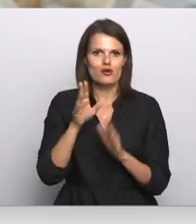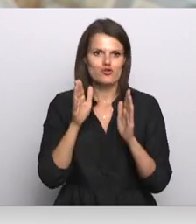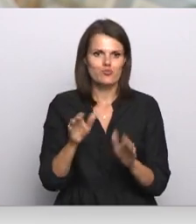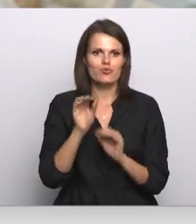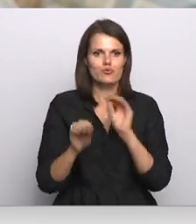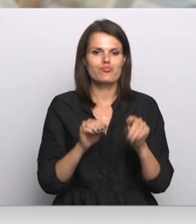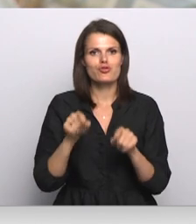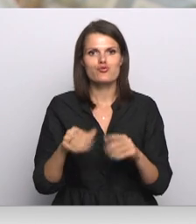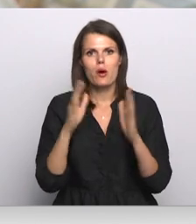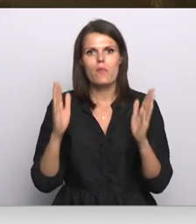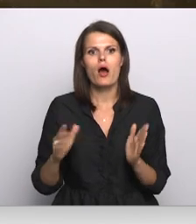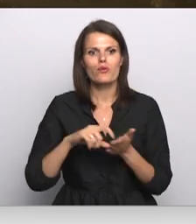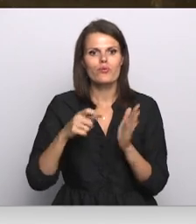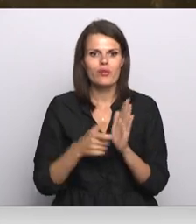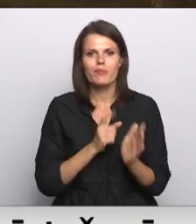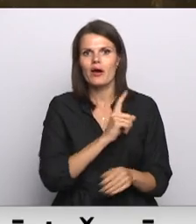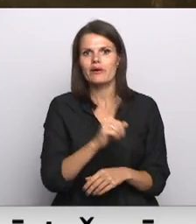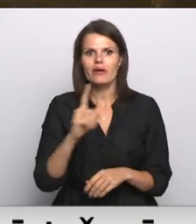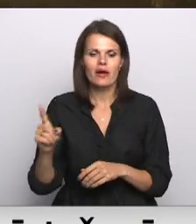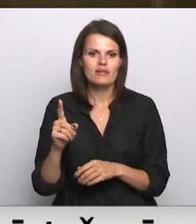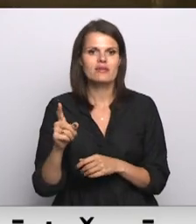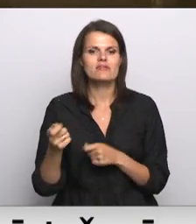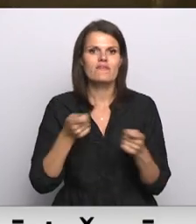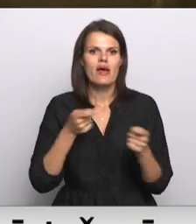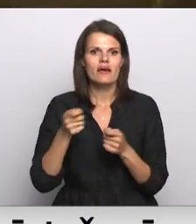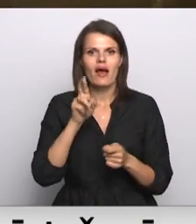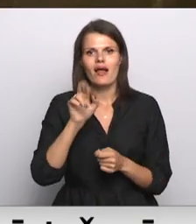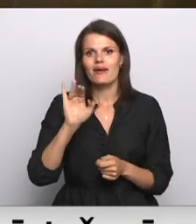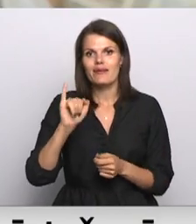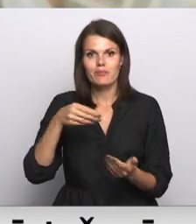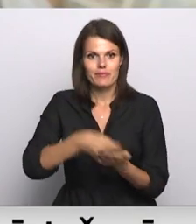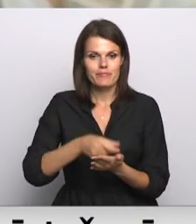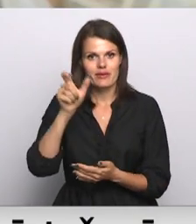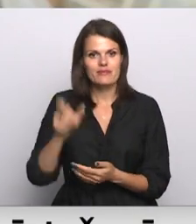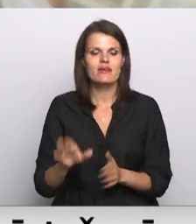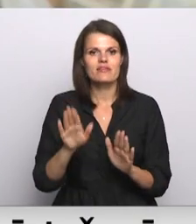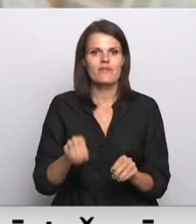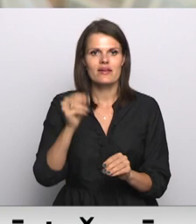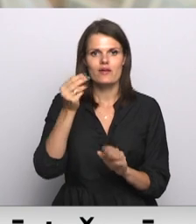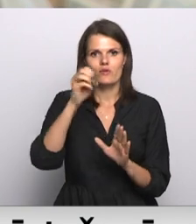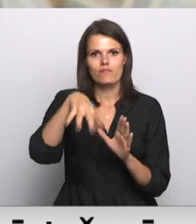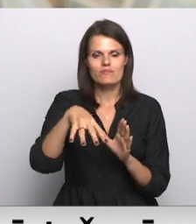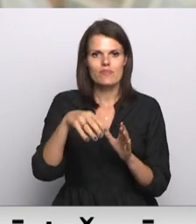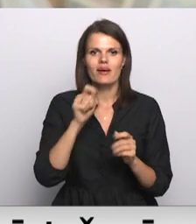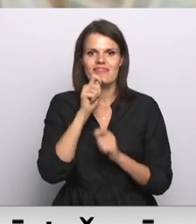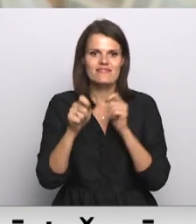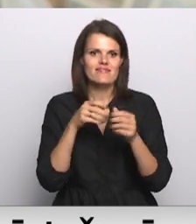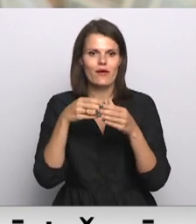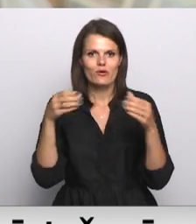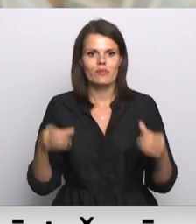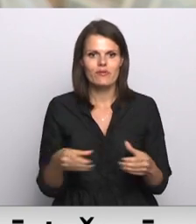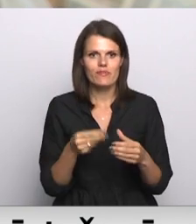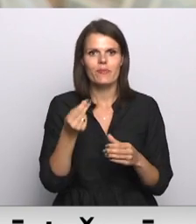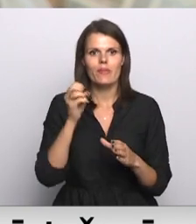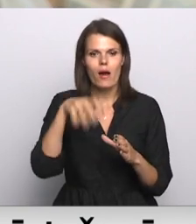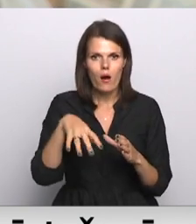šo māju, šī stēlp. Ikviens rimiju pircējs varēs ziedot kas pie kasēm, ziedojam kastītējs varēs ziedot savu